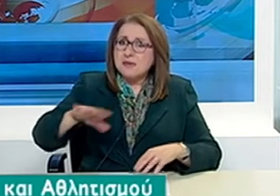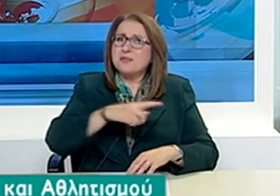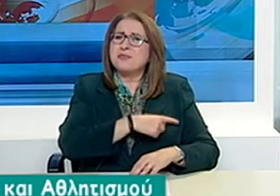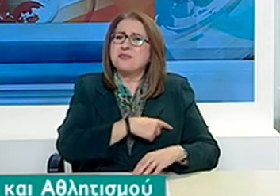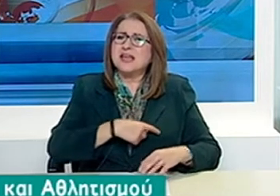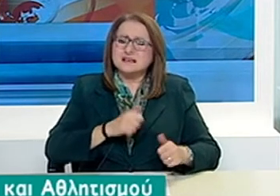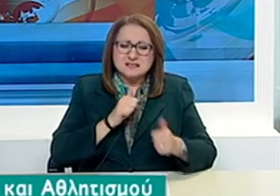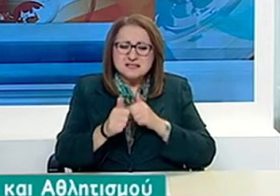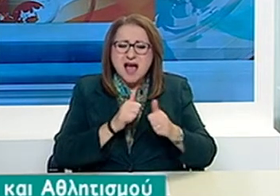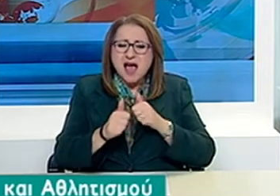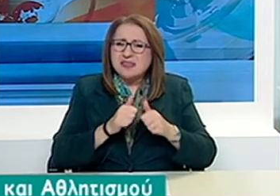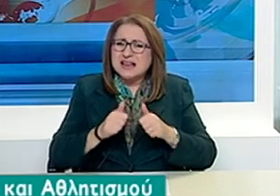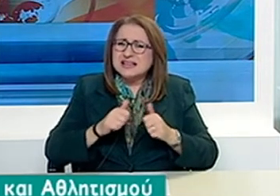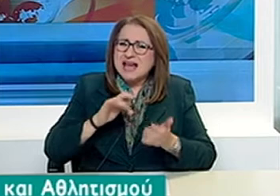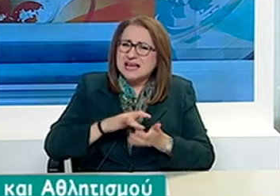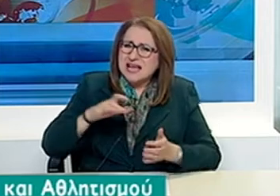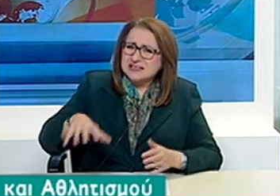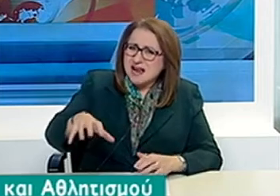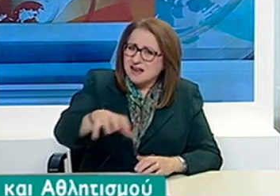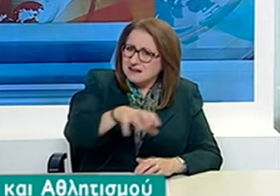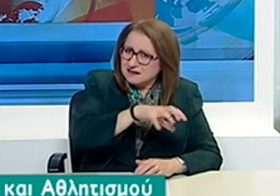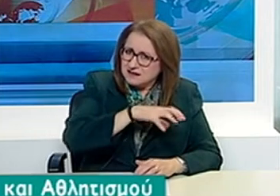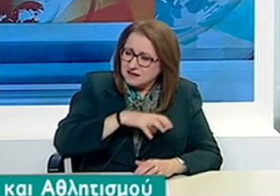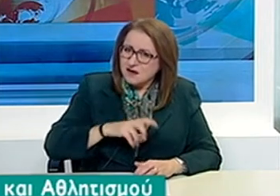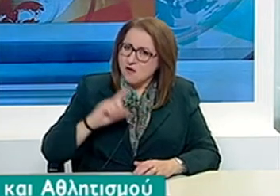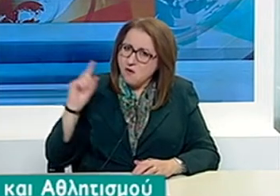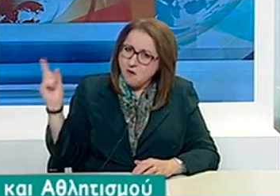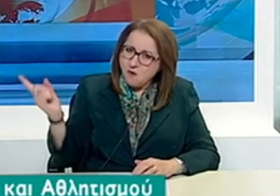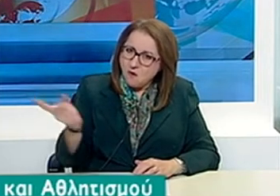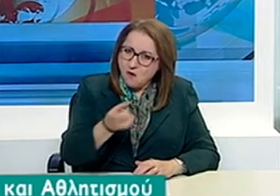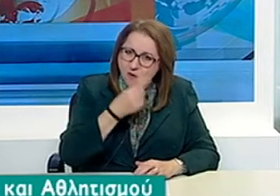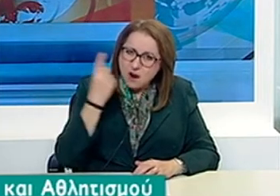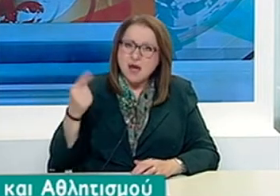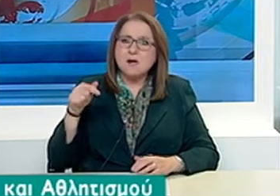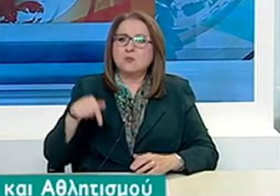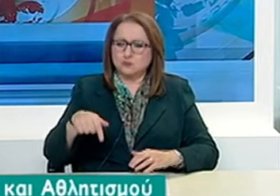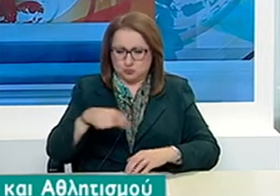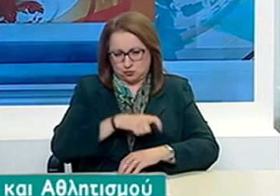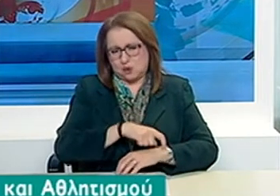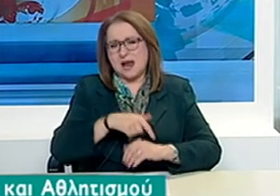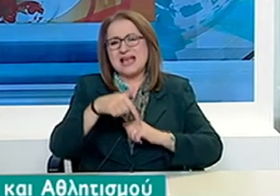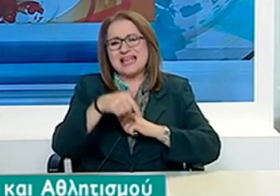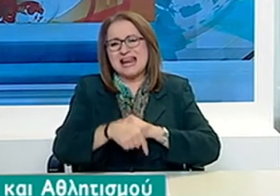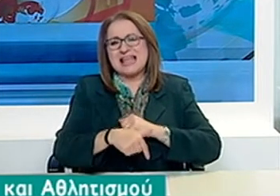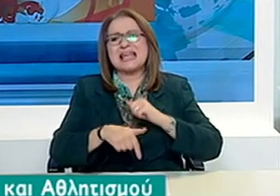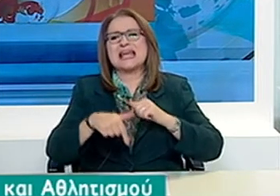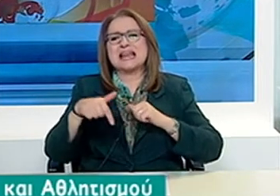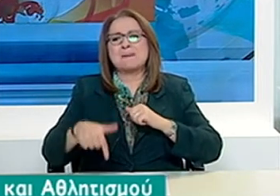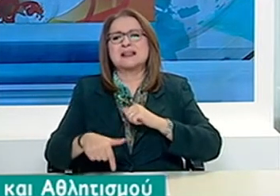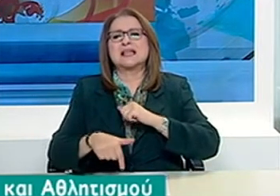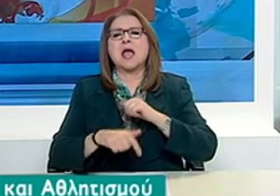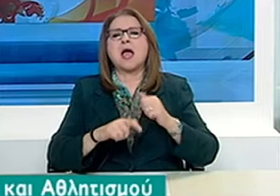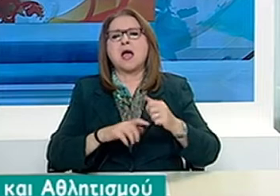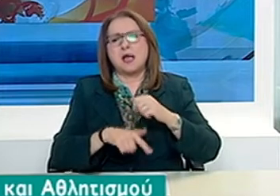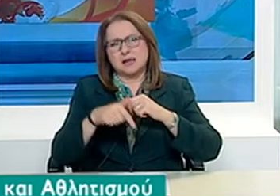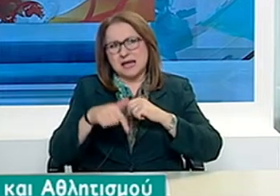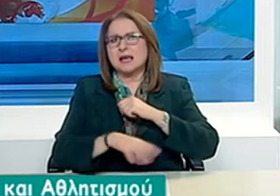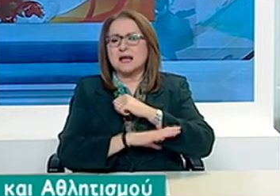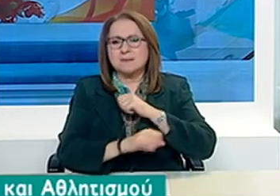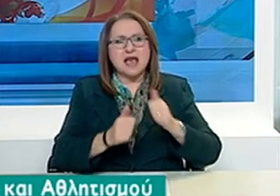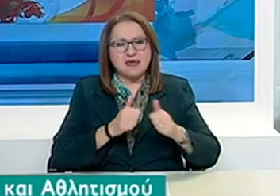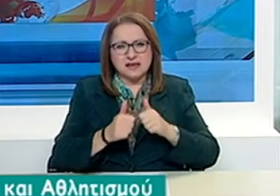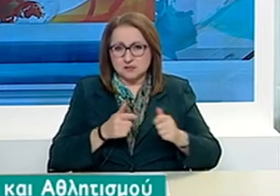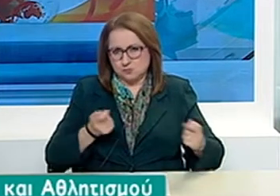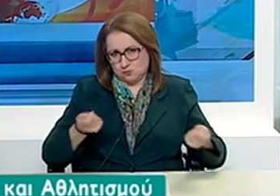μας σε όλη τη χώρα που εποπτεύονται από τη Γενική Γραμματεία Αθλητισμού είναι έτοιμες να προχωρήσουν σε γενναίες οικονομικές διευκολύσεις